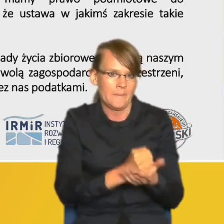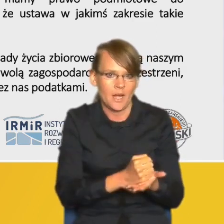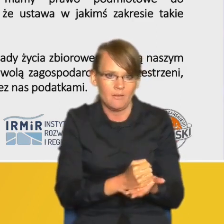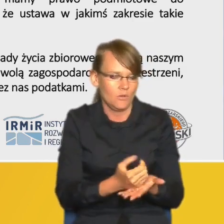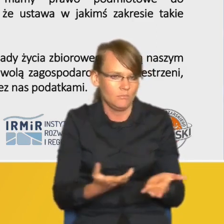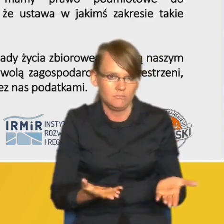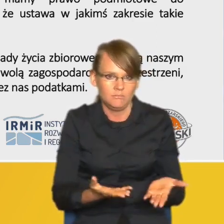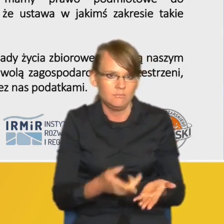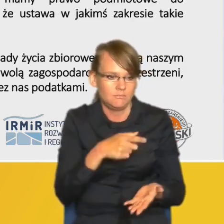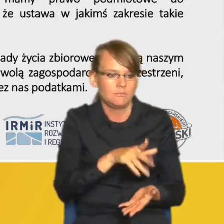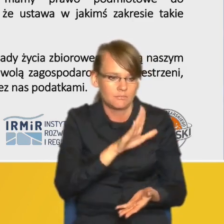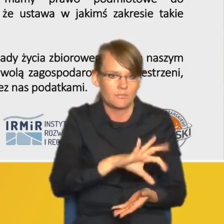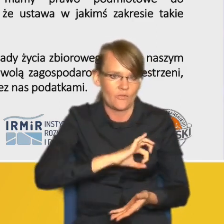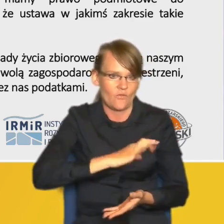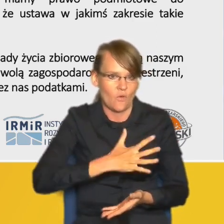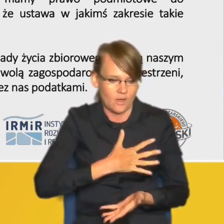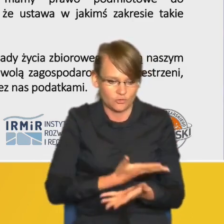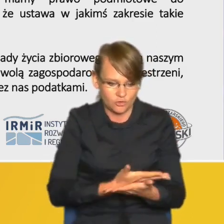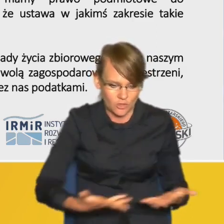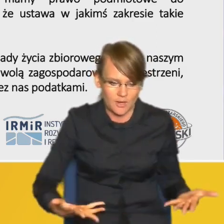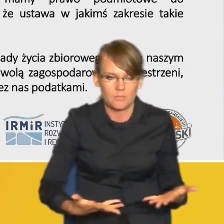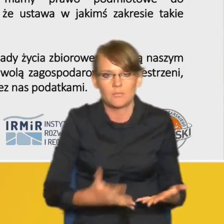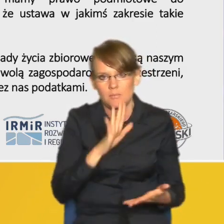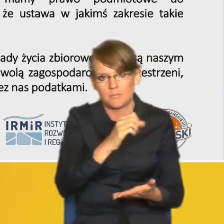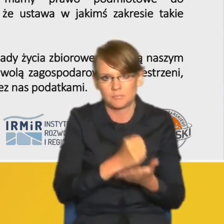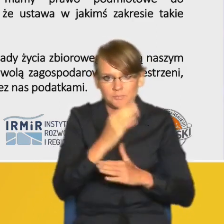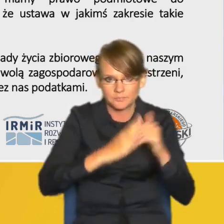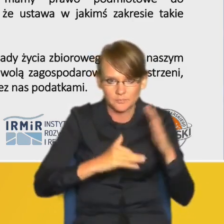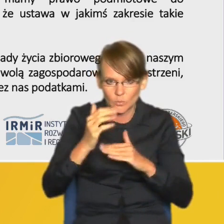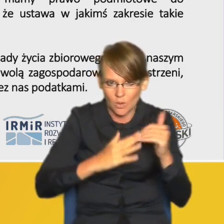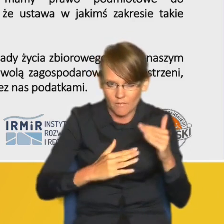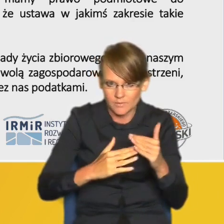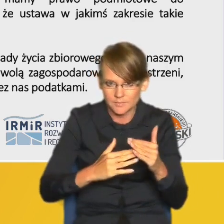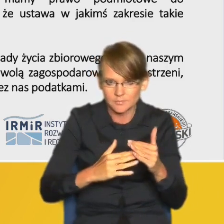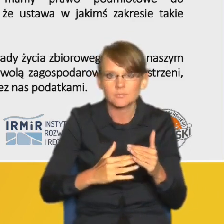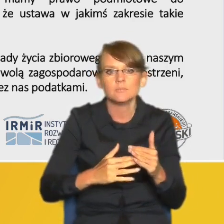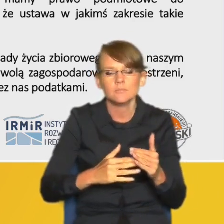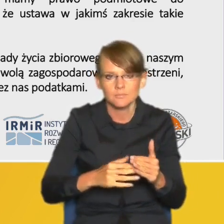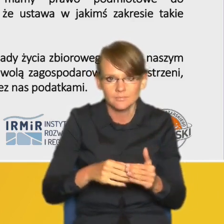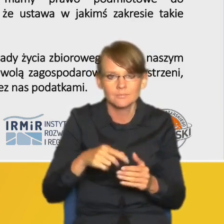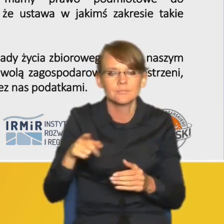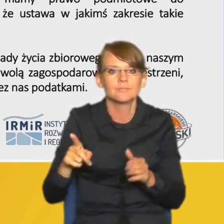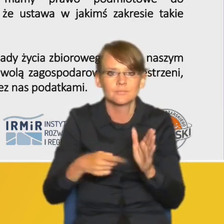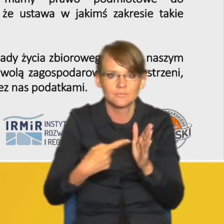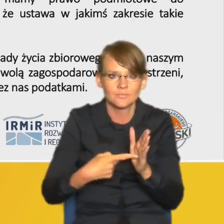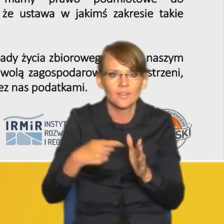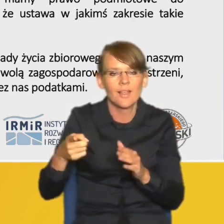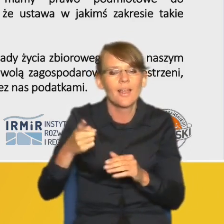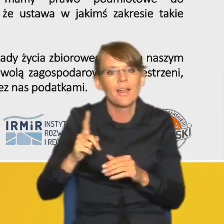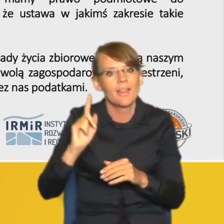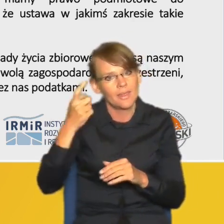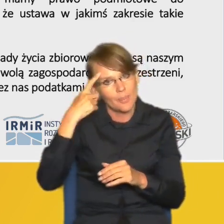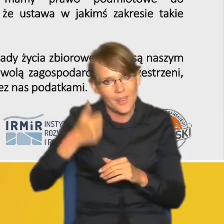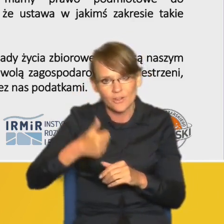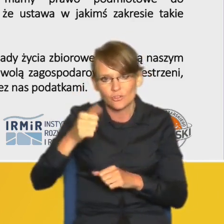związane z własnością tego gruntu na co zresztą szczególną uwagę zwraca się w orzecznictwie Naczelnego Sądu